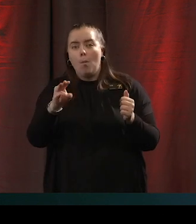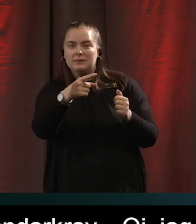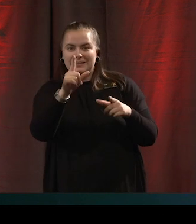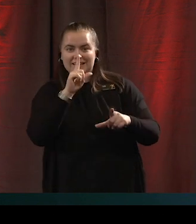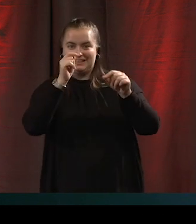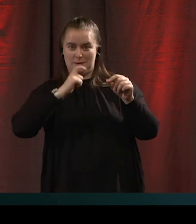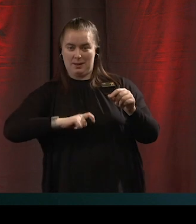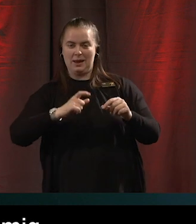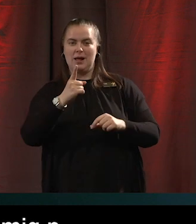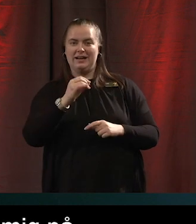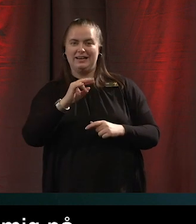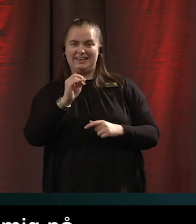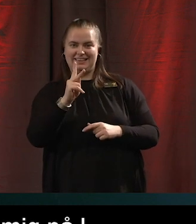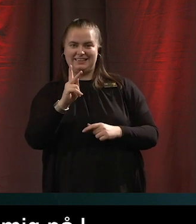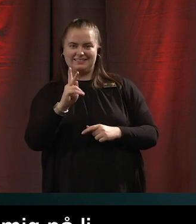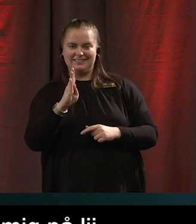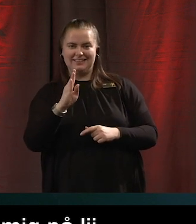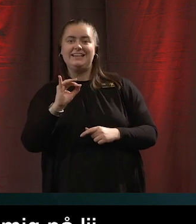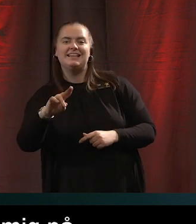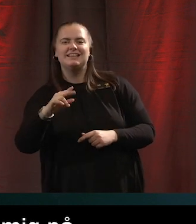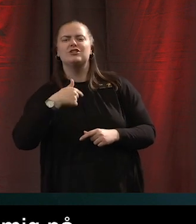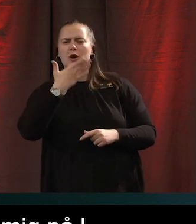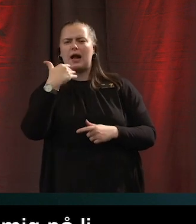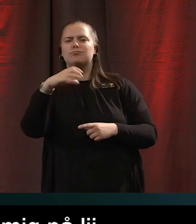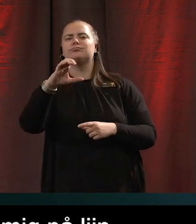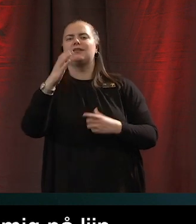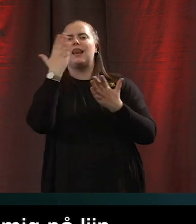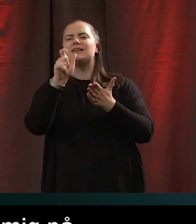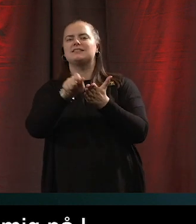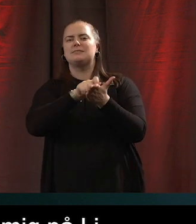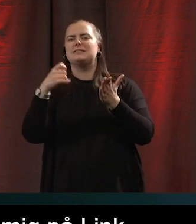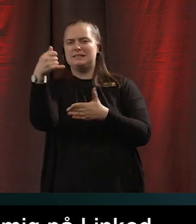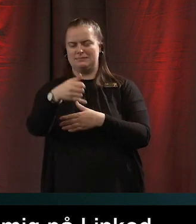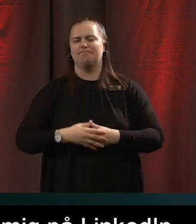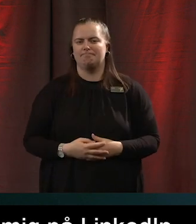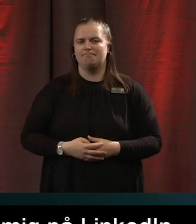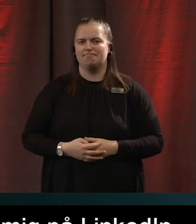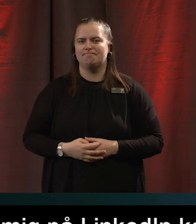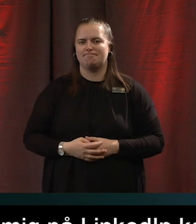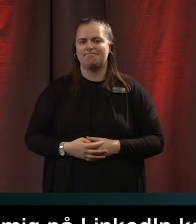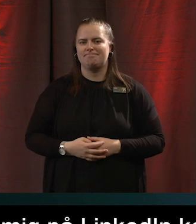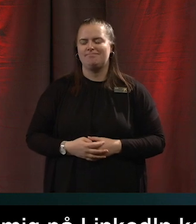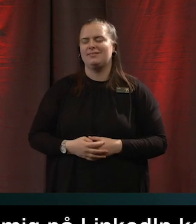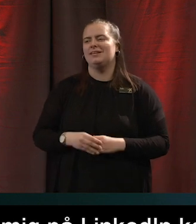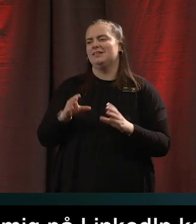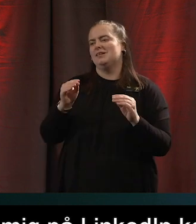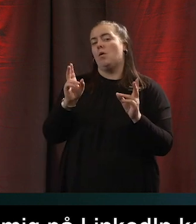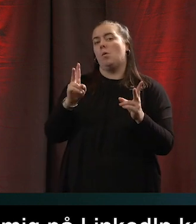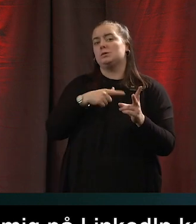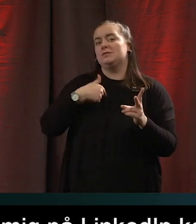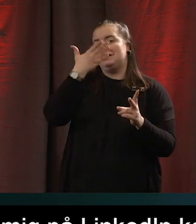LinkedIn så kan jag lägga upp lite lästips där jag borde gå lätt att hitta och vi kan också lägga ut dem sen